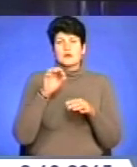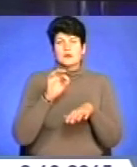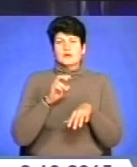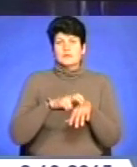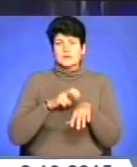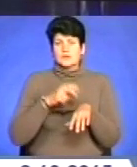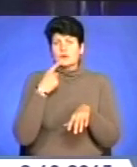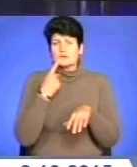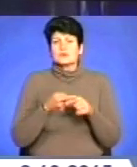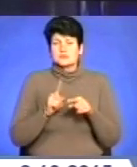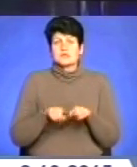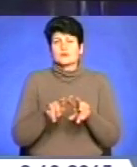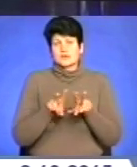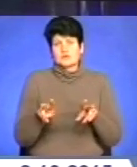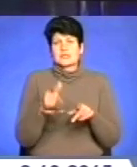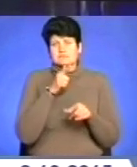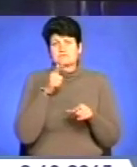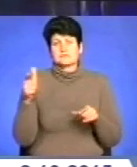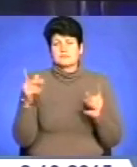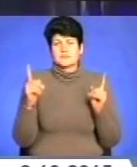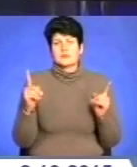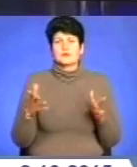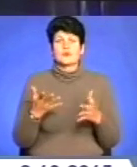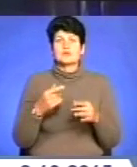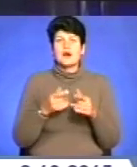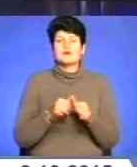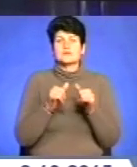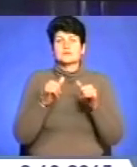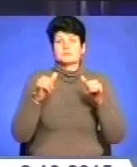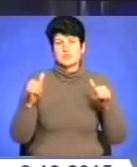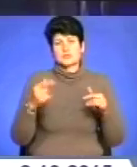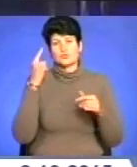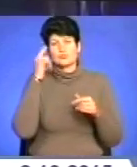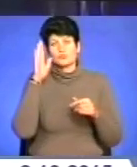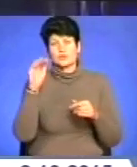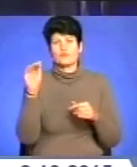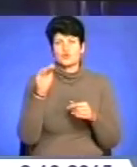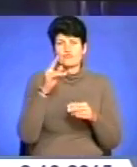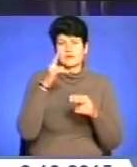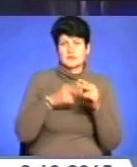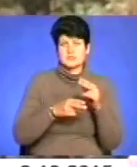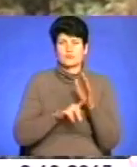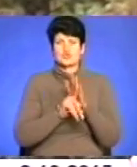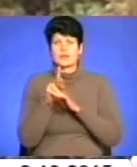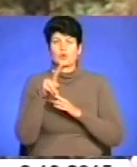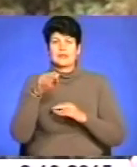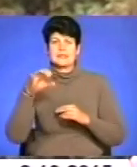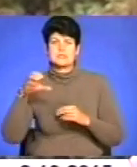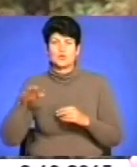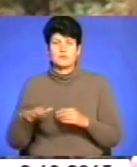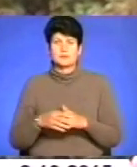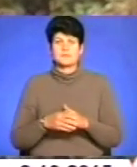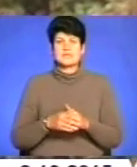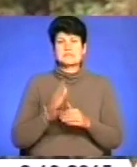показаний підповідає сезонному рівню захворюваності. А значне його зростання прогнозують у кінці жовтня, на початку листопада. За